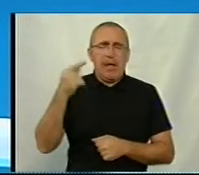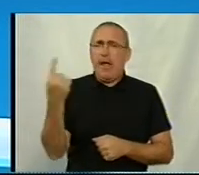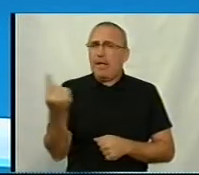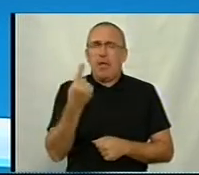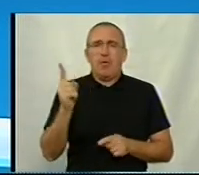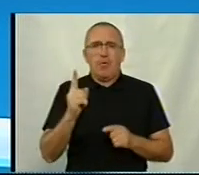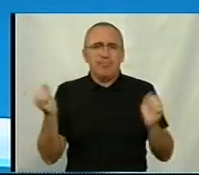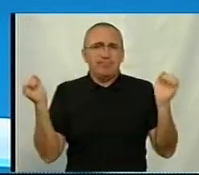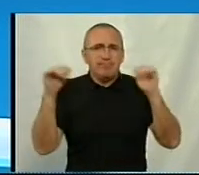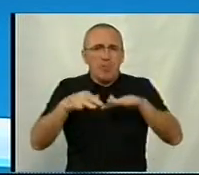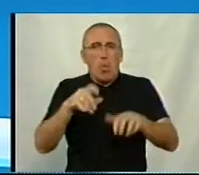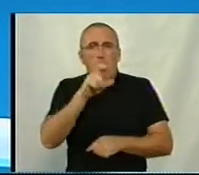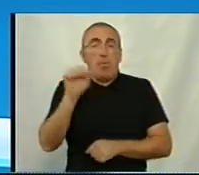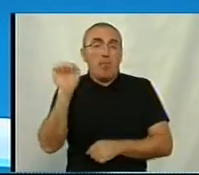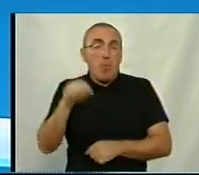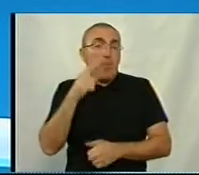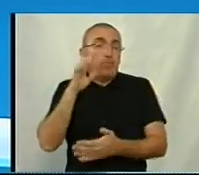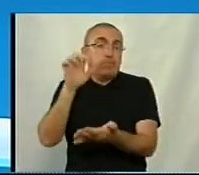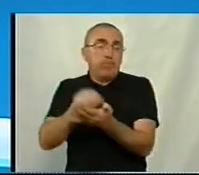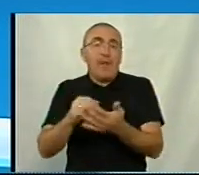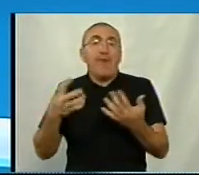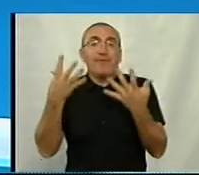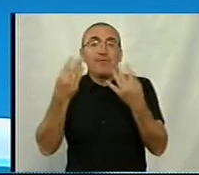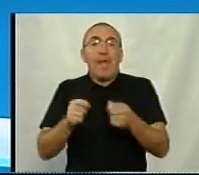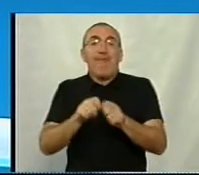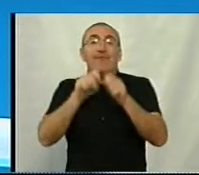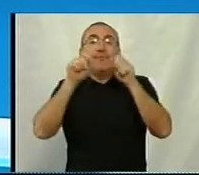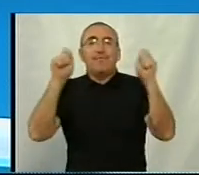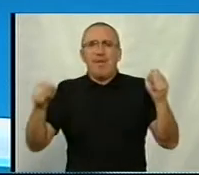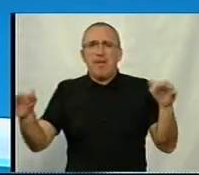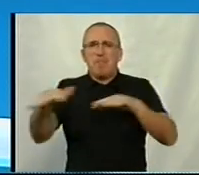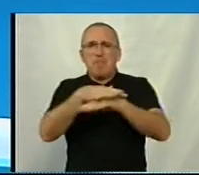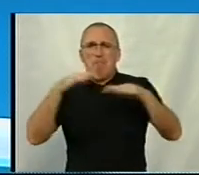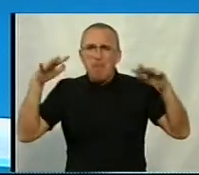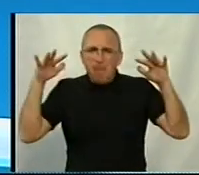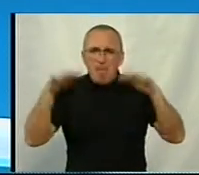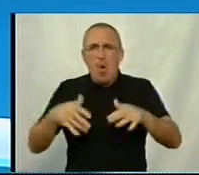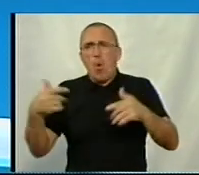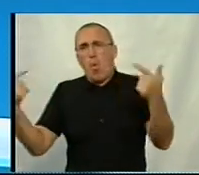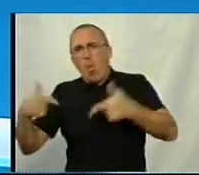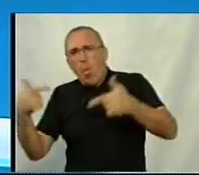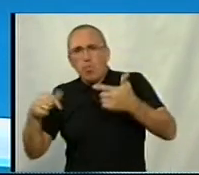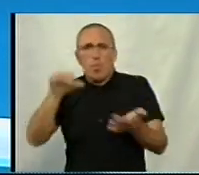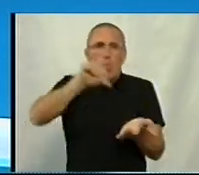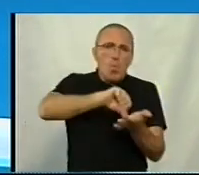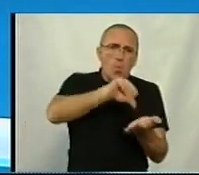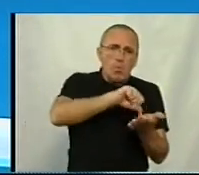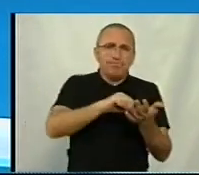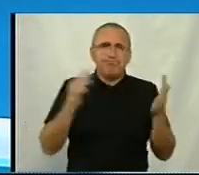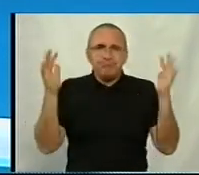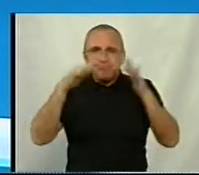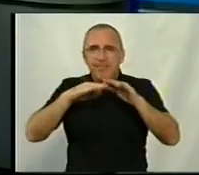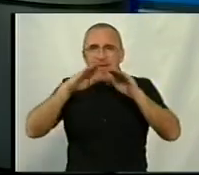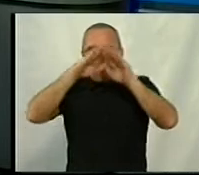скупчення людей, яке можна було помітити, це в день відкриття, коли масово і гості, і учасники, і всі хотіли зайти в укритий